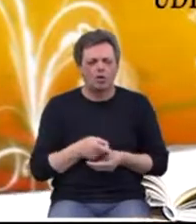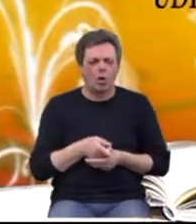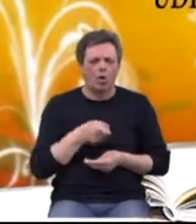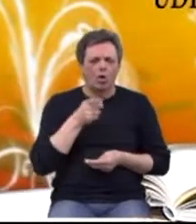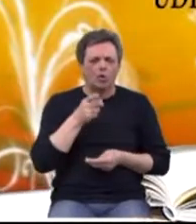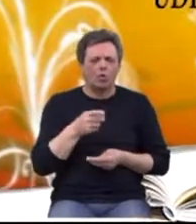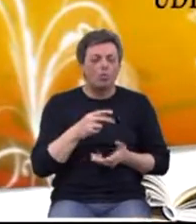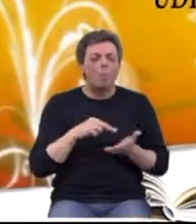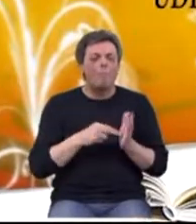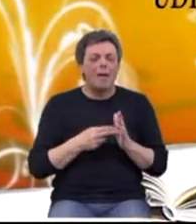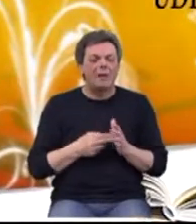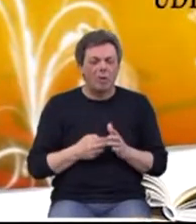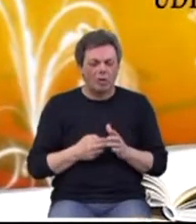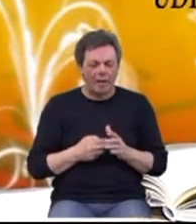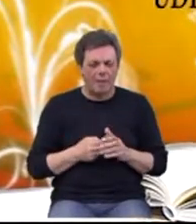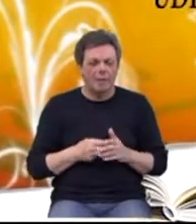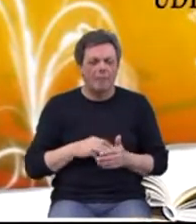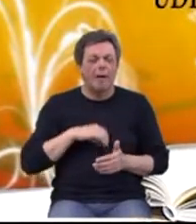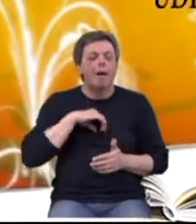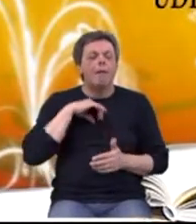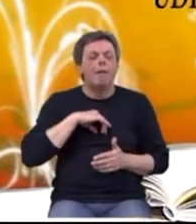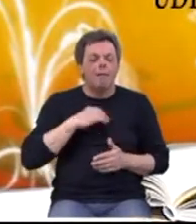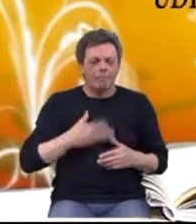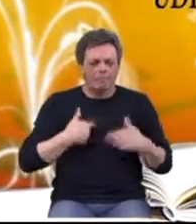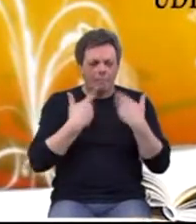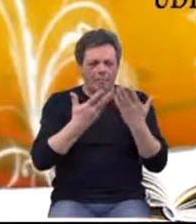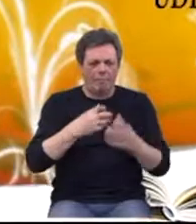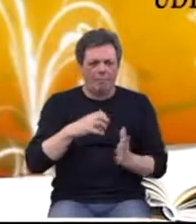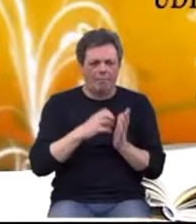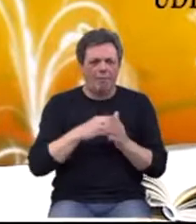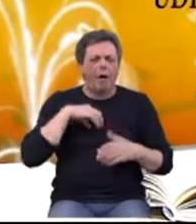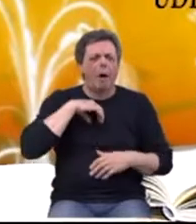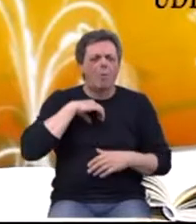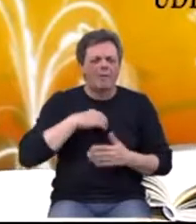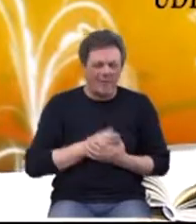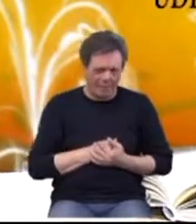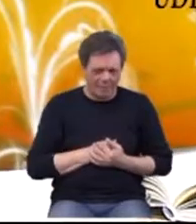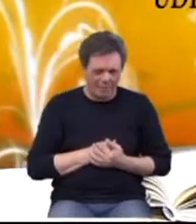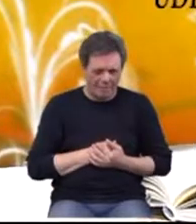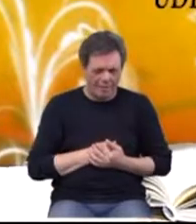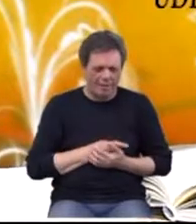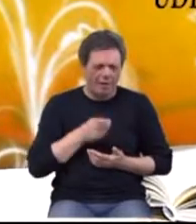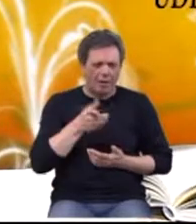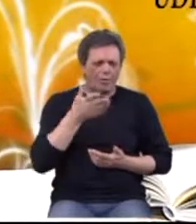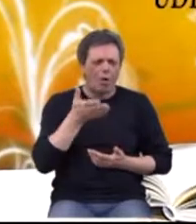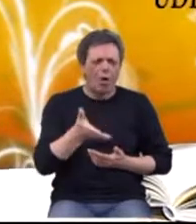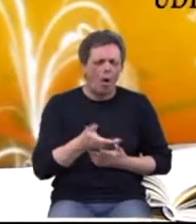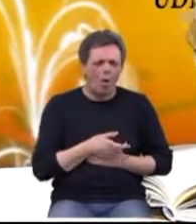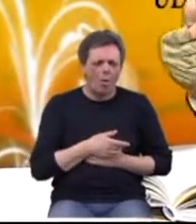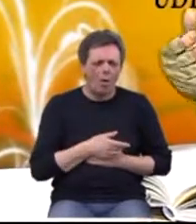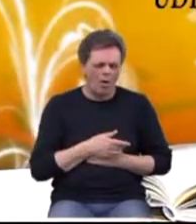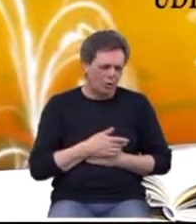metode motivacije na vas. Znači taj bihaviralno-kognitivni pristup lječenju. Jer to je ono što kod